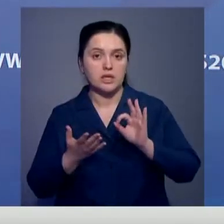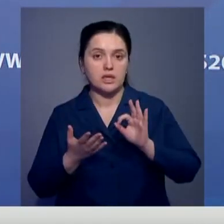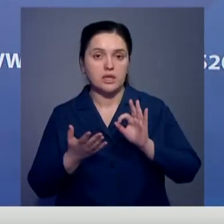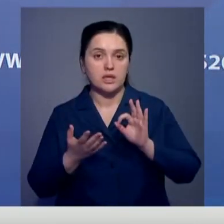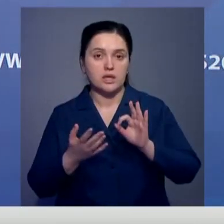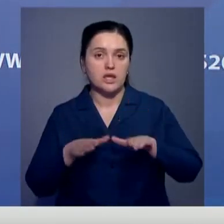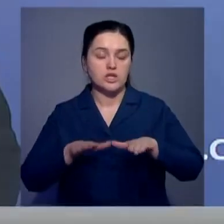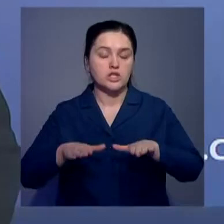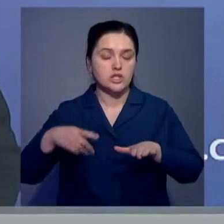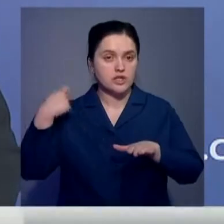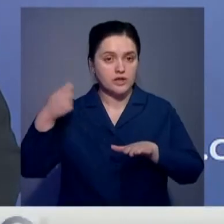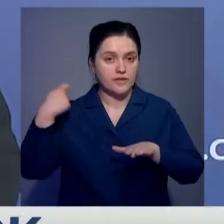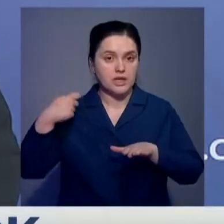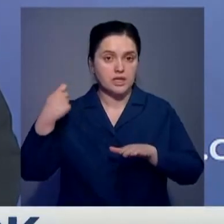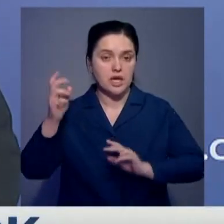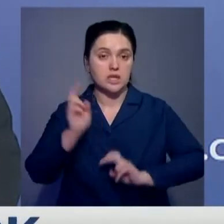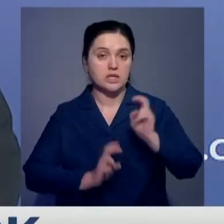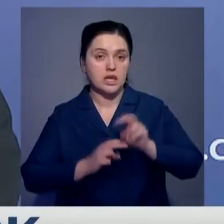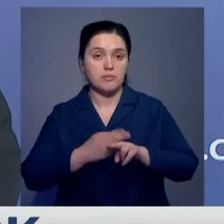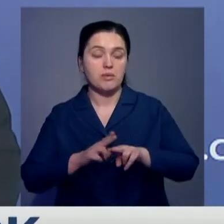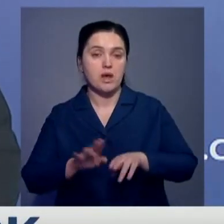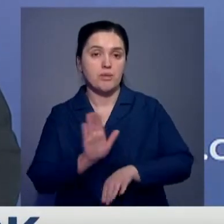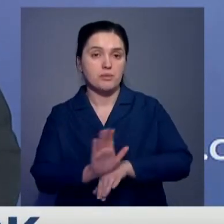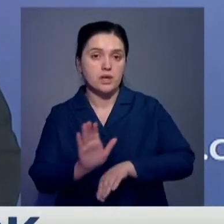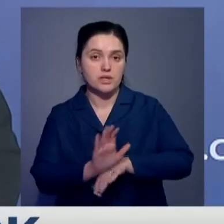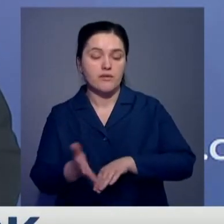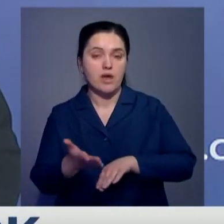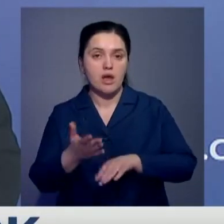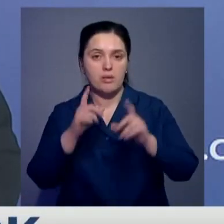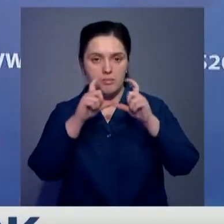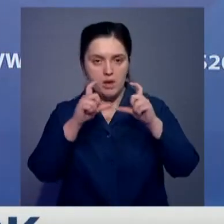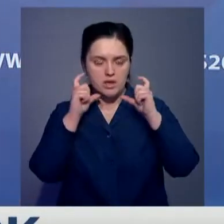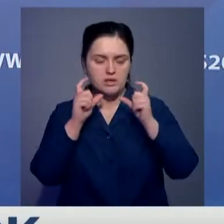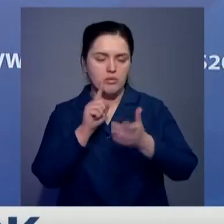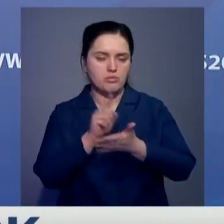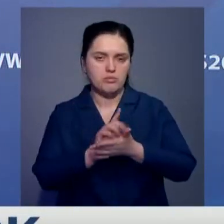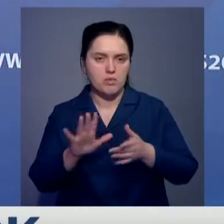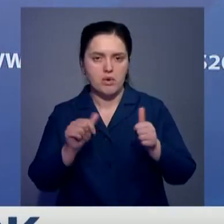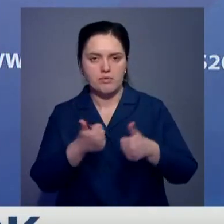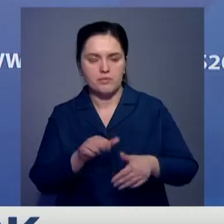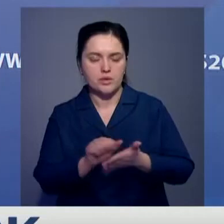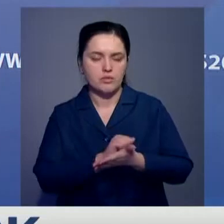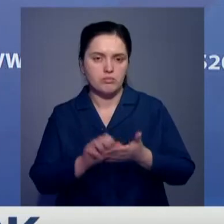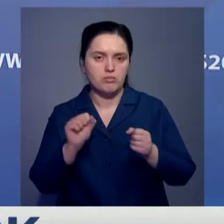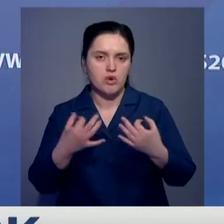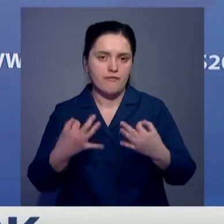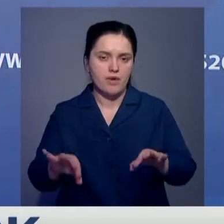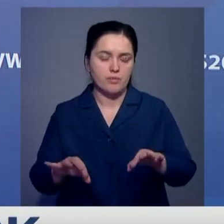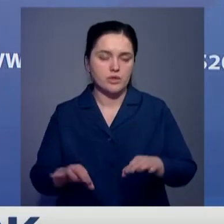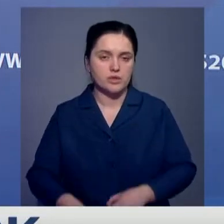швейные цеха. Нужно отметить, что производство и реализация масок не требуют регистрации, а также наличия лицензии.